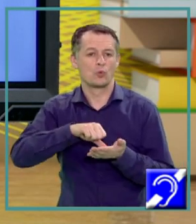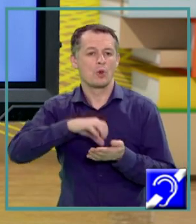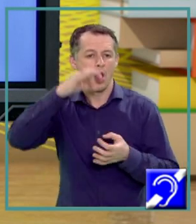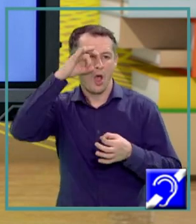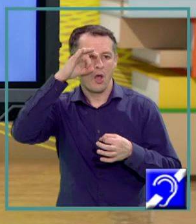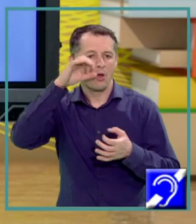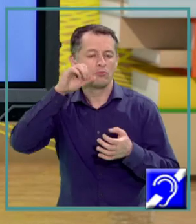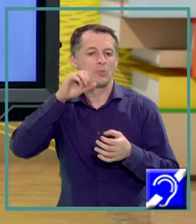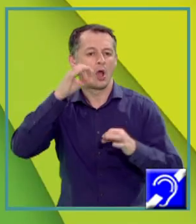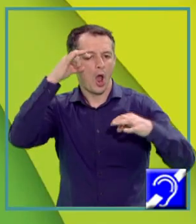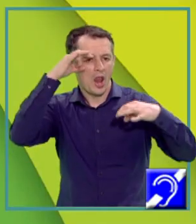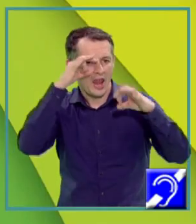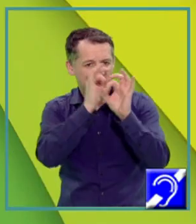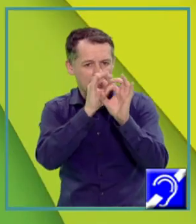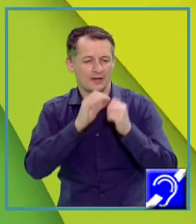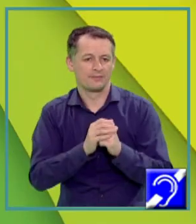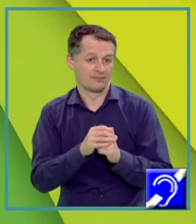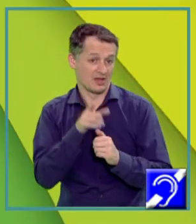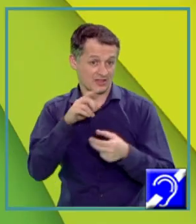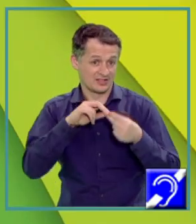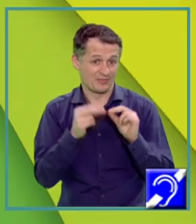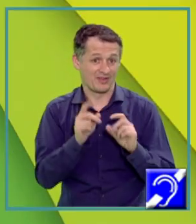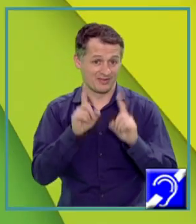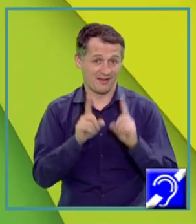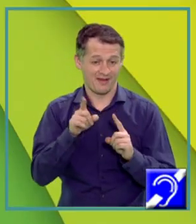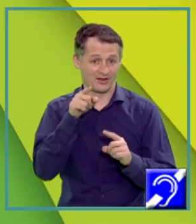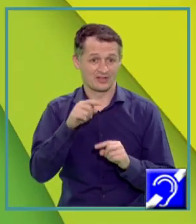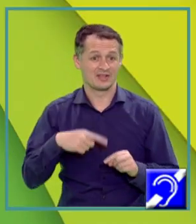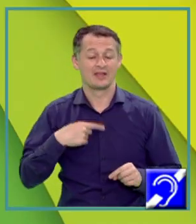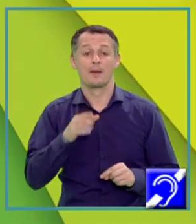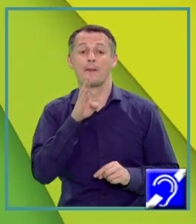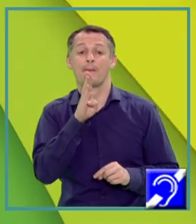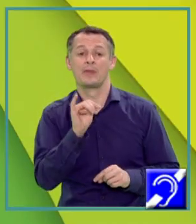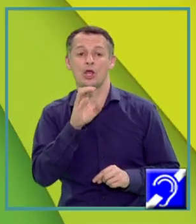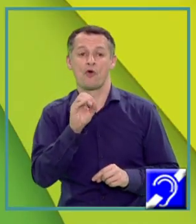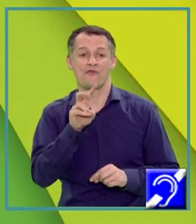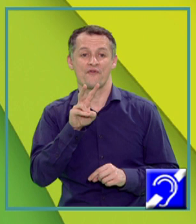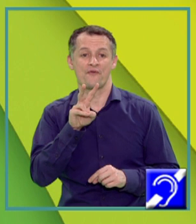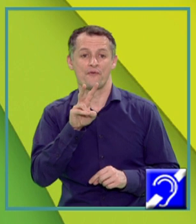Asta înseamnă că dacă lentila noastră este biconvexă simetrică